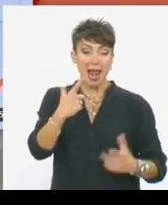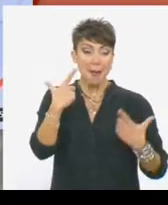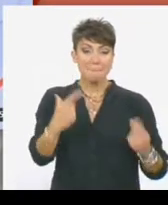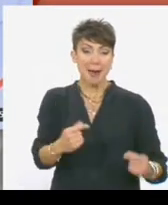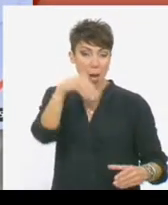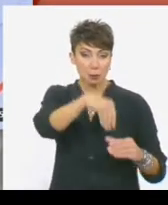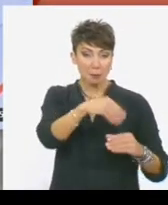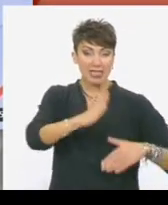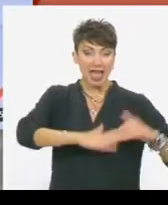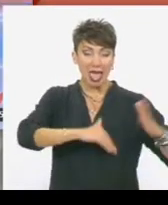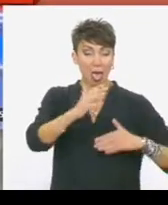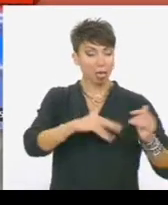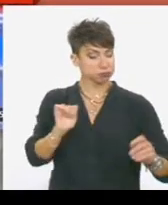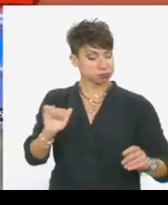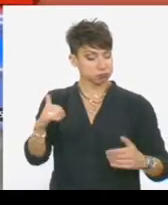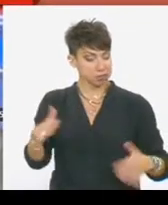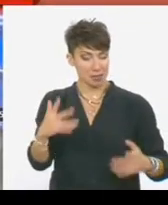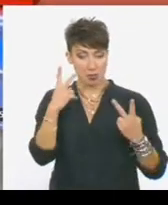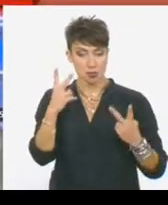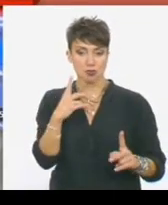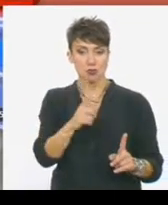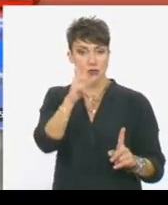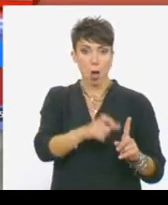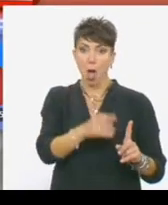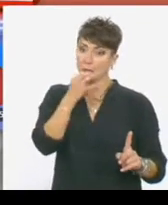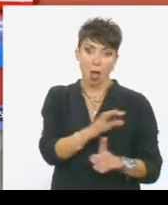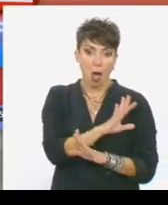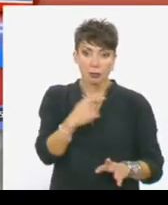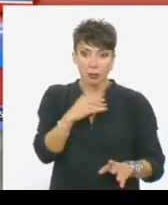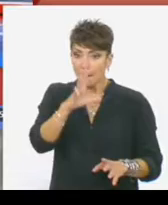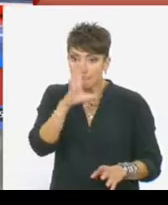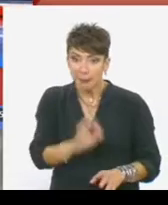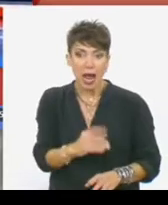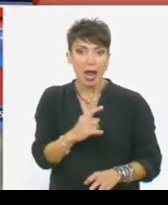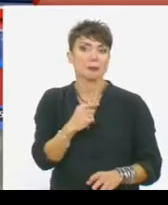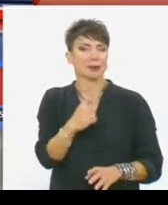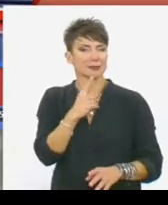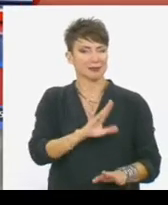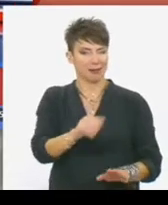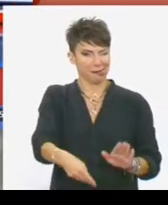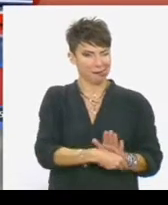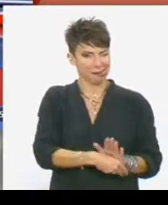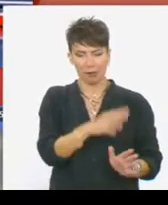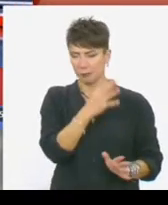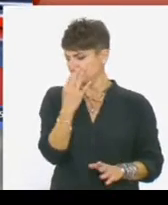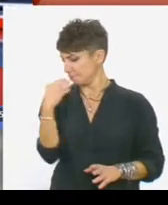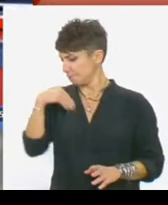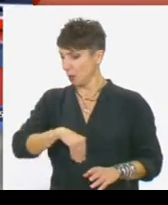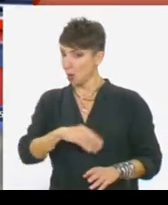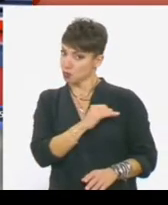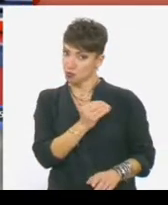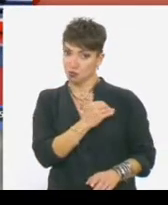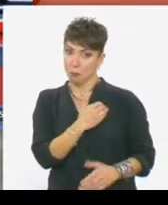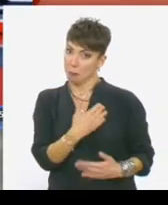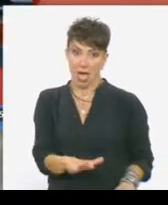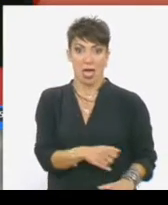Κιβωτού. Η Ελένη Λαζάρου είναι μαζί μου. Ελένη, ο ίδιος μάλιστα υποστηρίζεται ότι έγιναν προσπάθειες να δωροδοκυθεί για να μην μιλήσει. Αντώνη, ο νεαρός